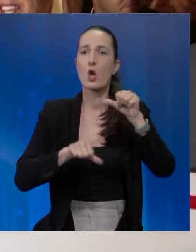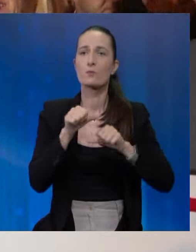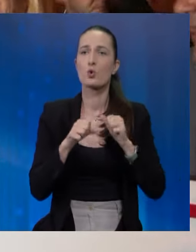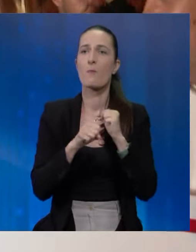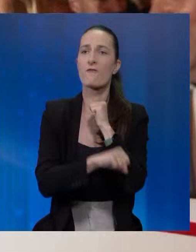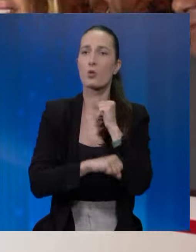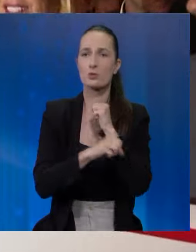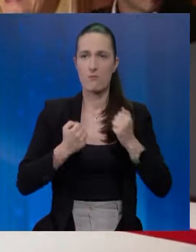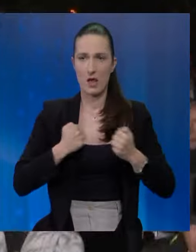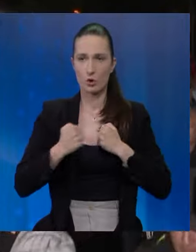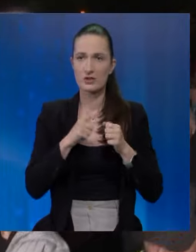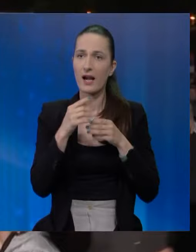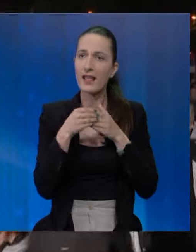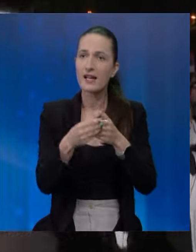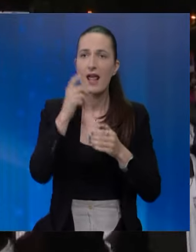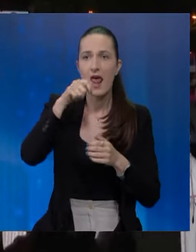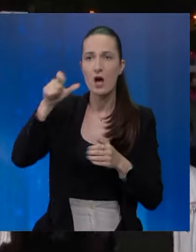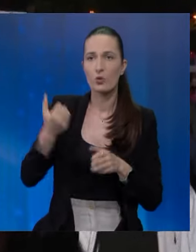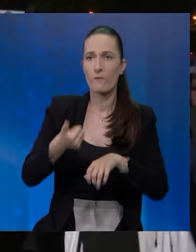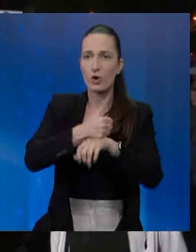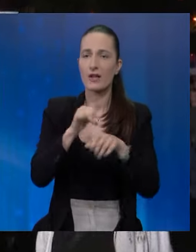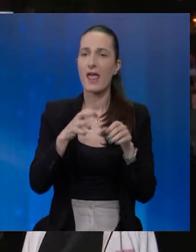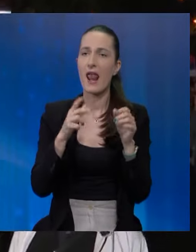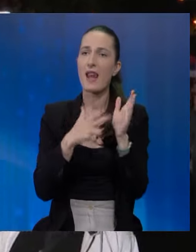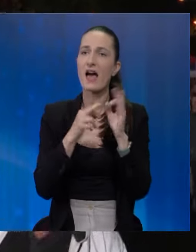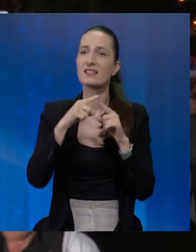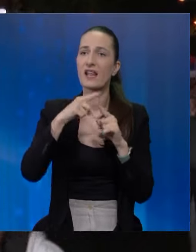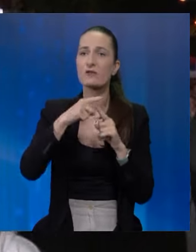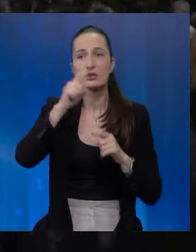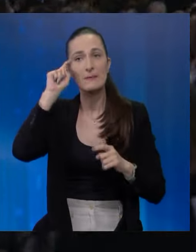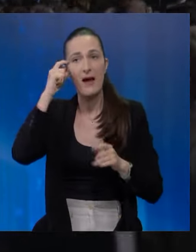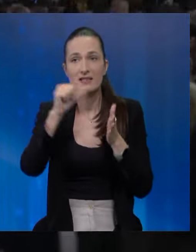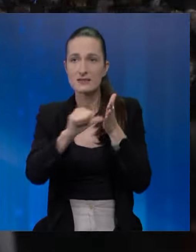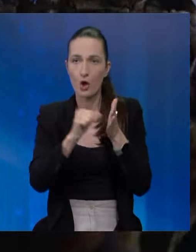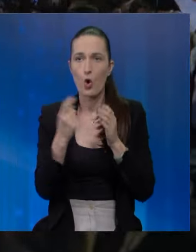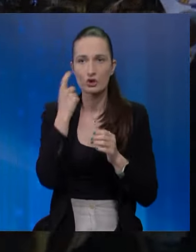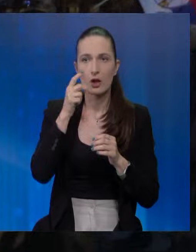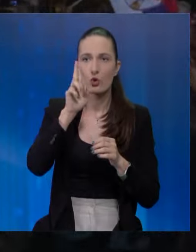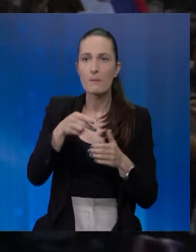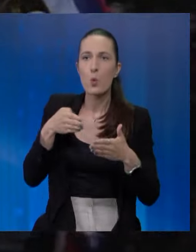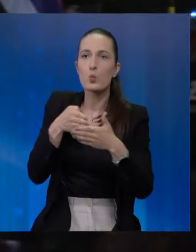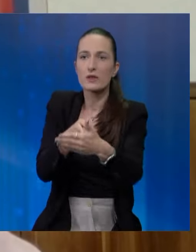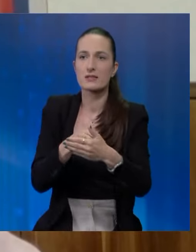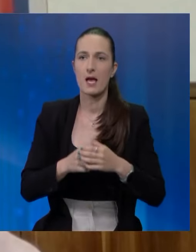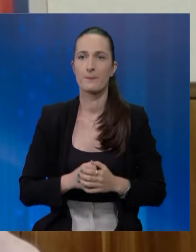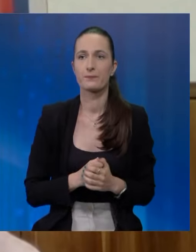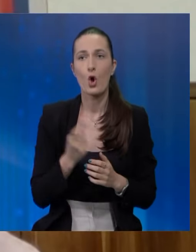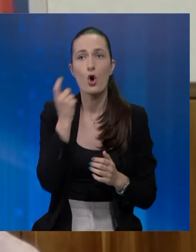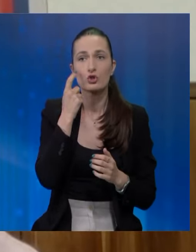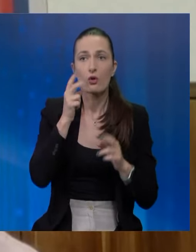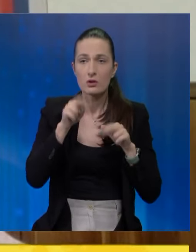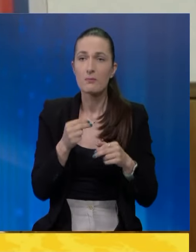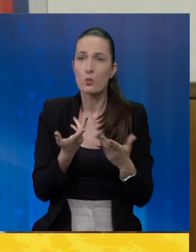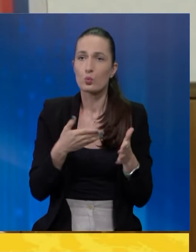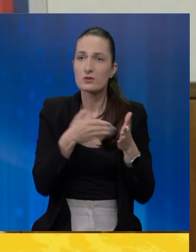fakultetu u Banjoj Luci, liderka Narodnog fronta Jelena Trivić, smatra da sankcije očigledno imaju utjecaja. Očigledno da